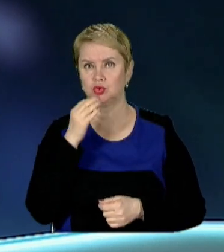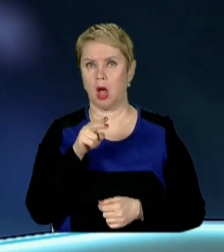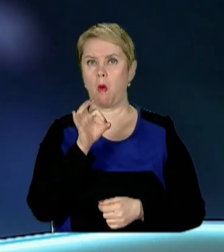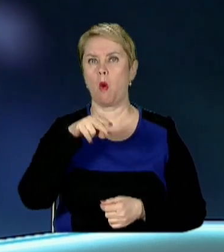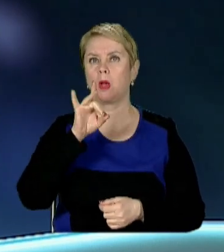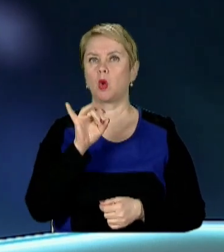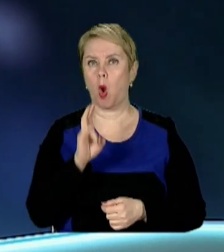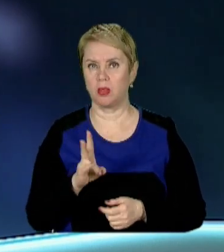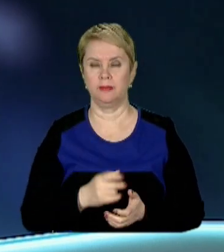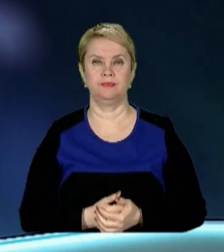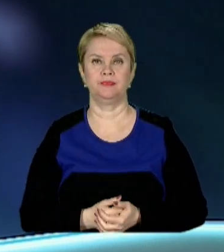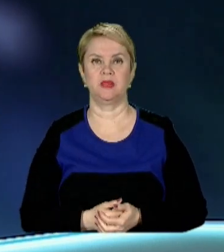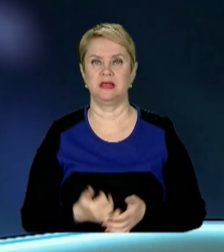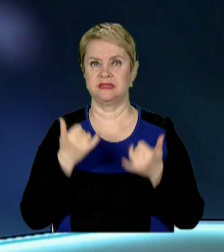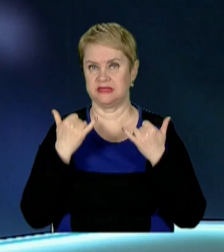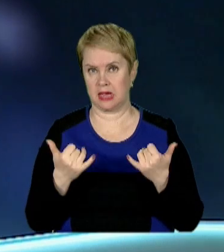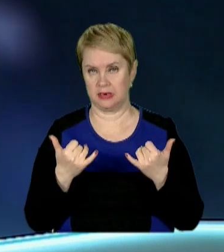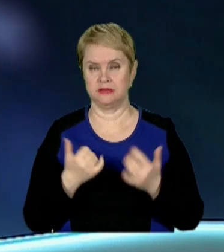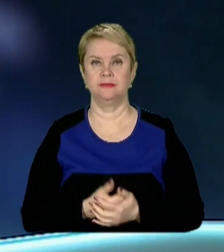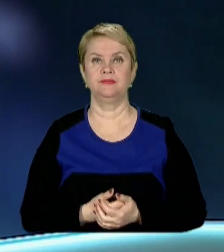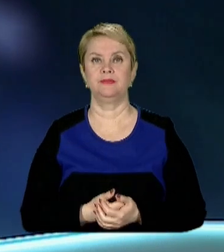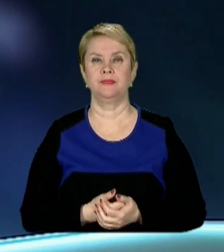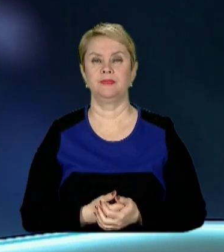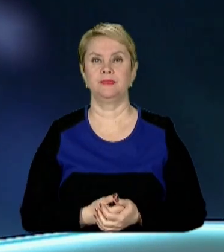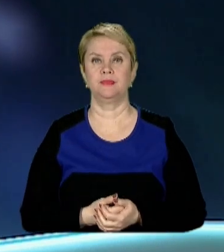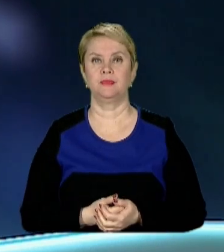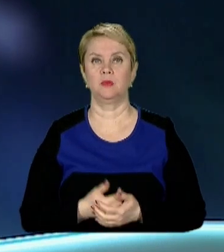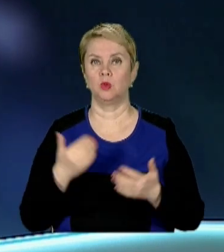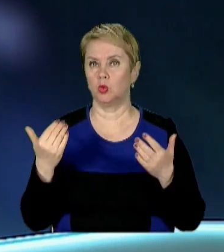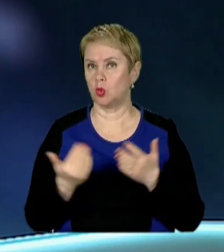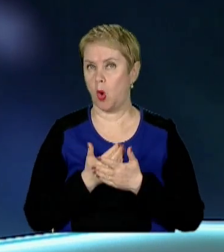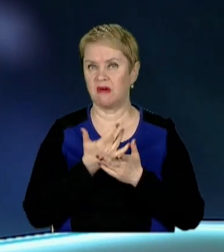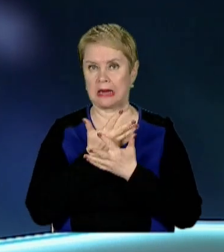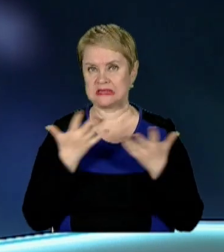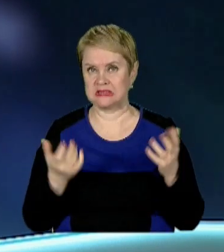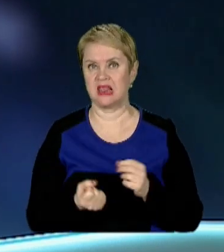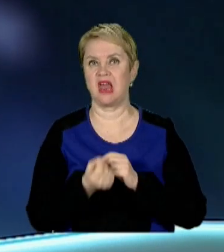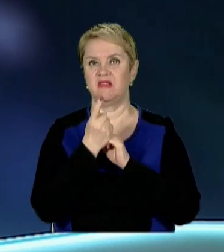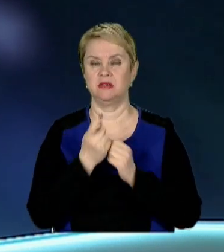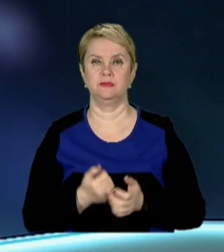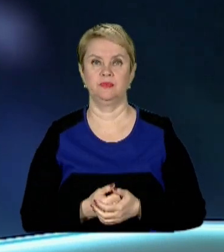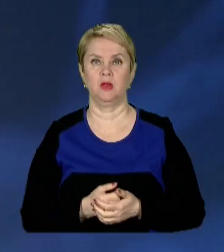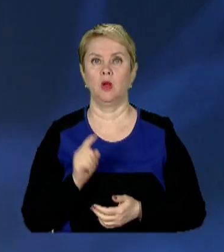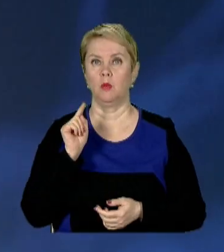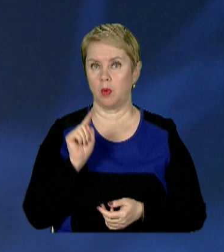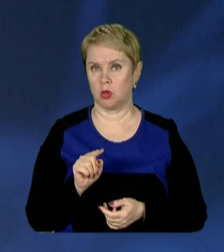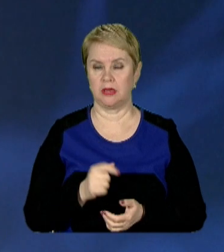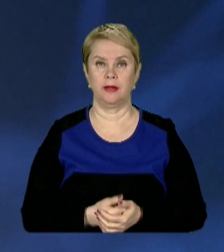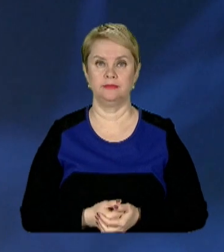Амікрон. Зараз знову різновидність з'явилась. Проте